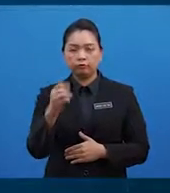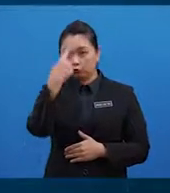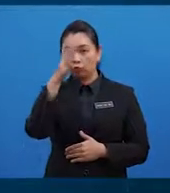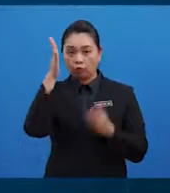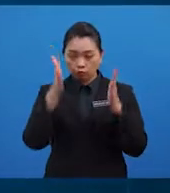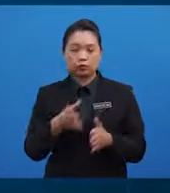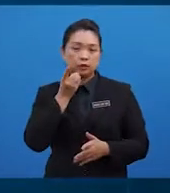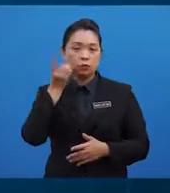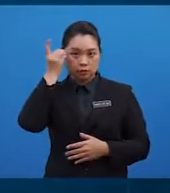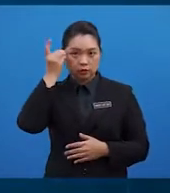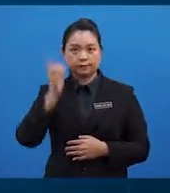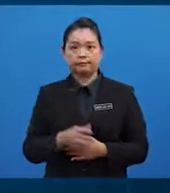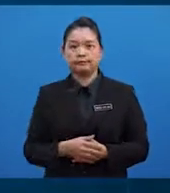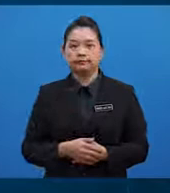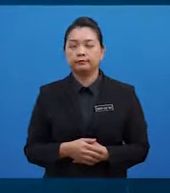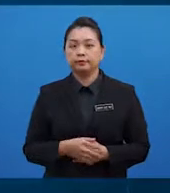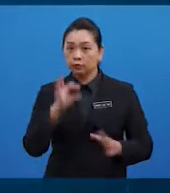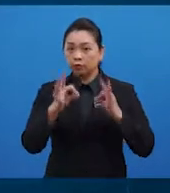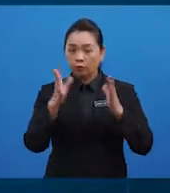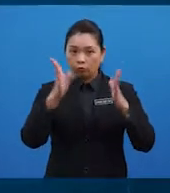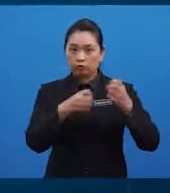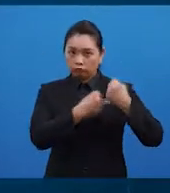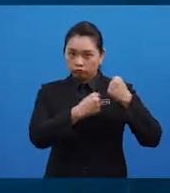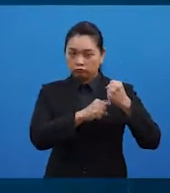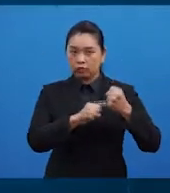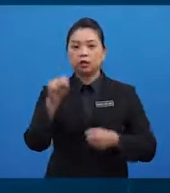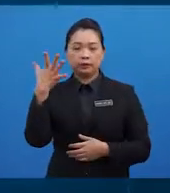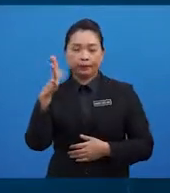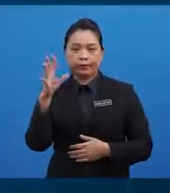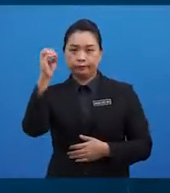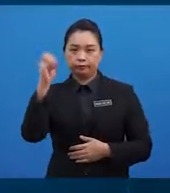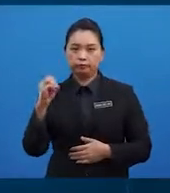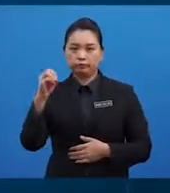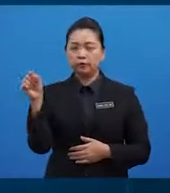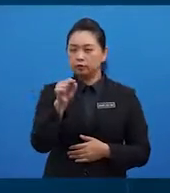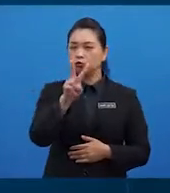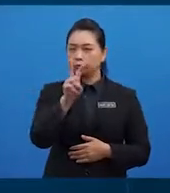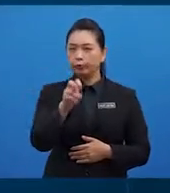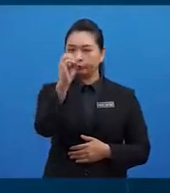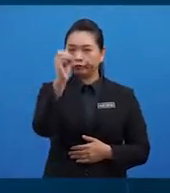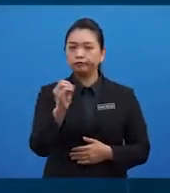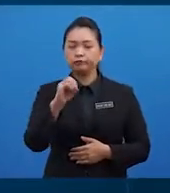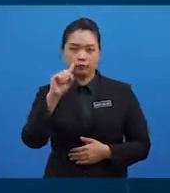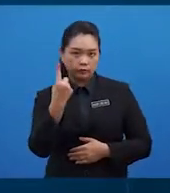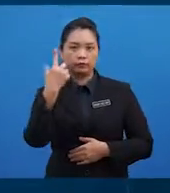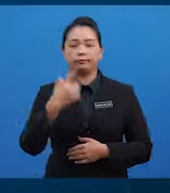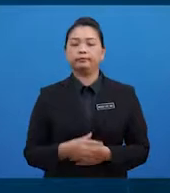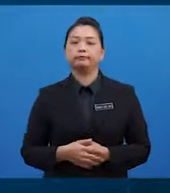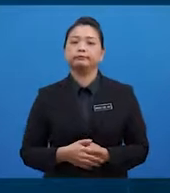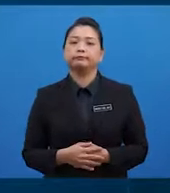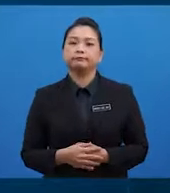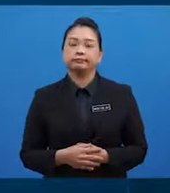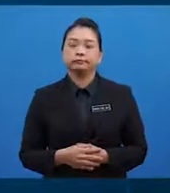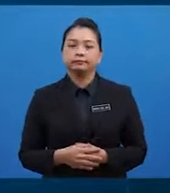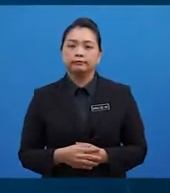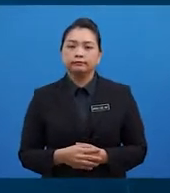kalori. Atlet memerlukan 15 hingga 20% lemak dalam jumlah